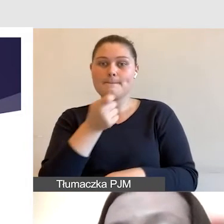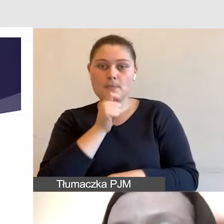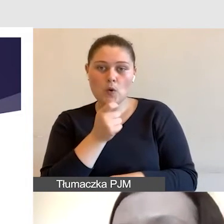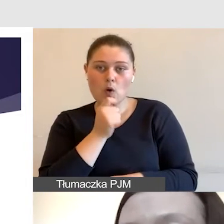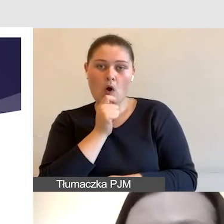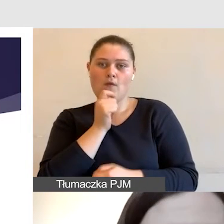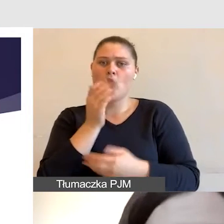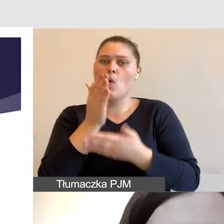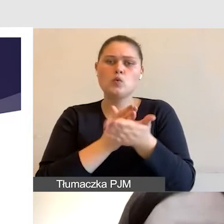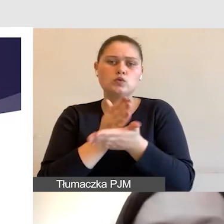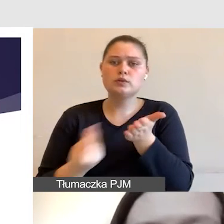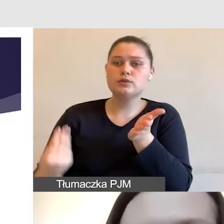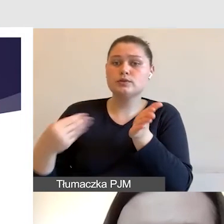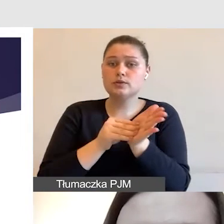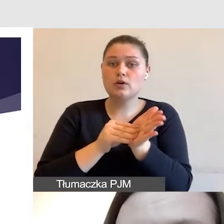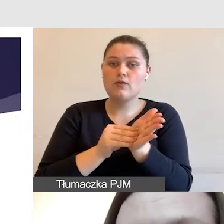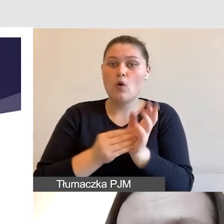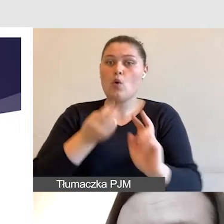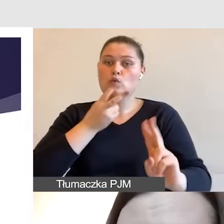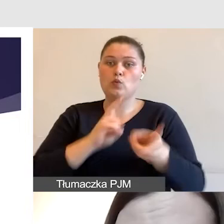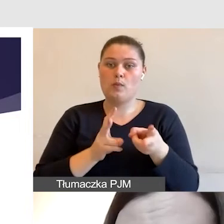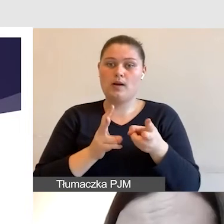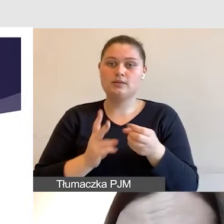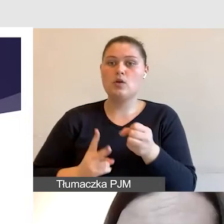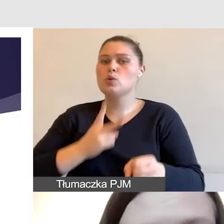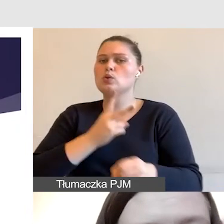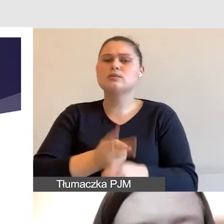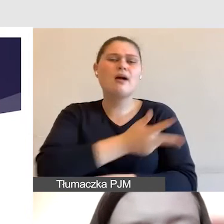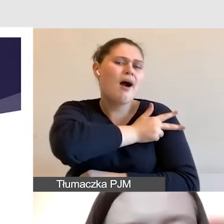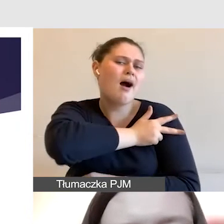nasz wykład będzie dostępny dla każdego.